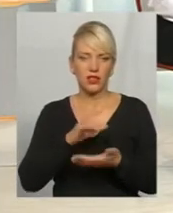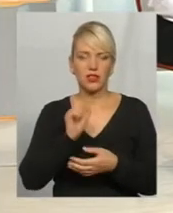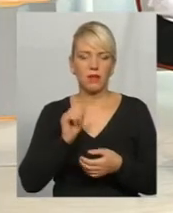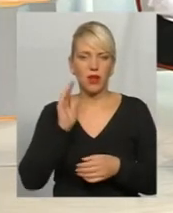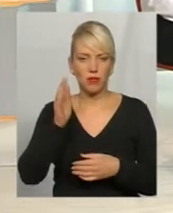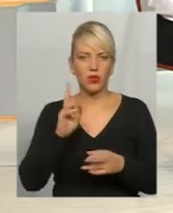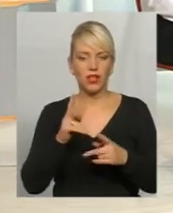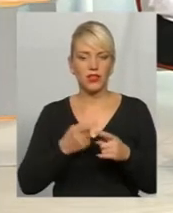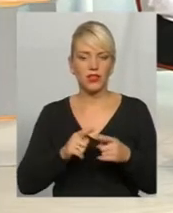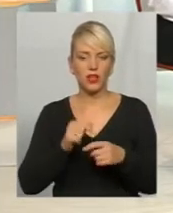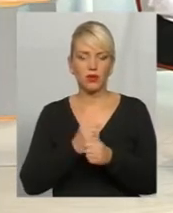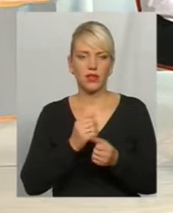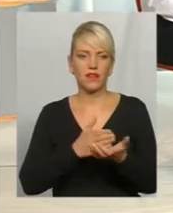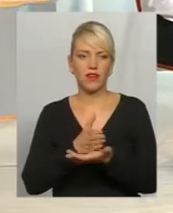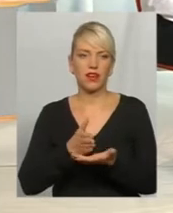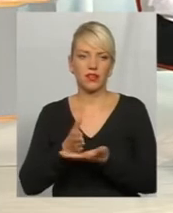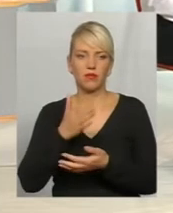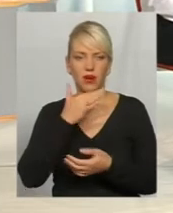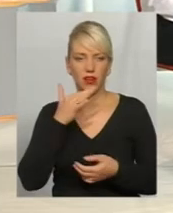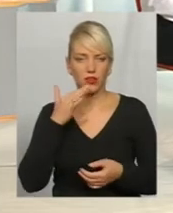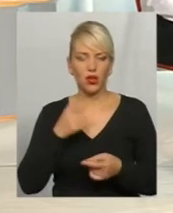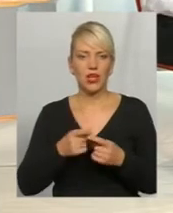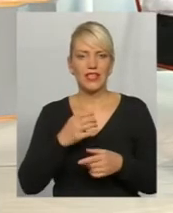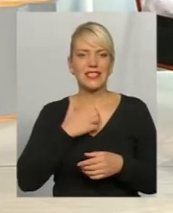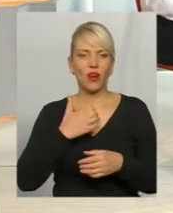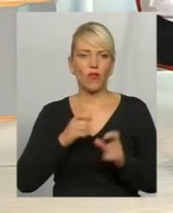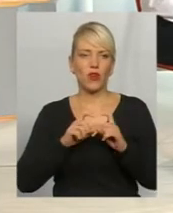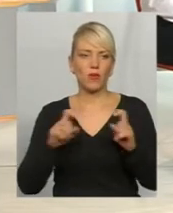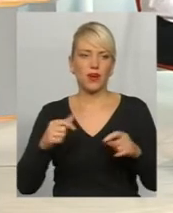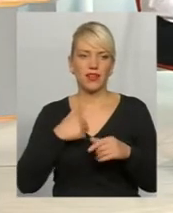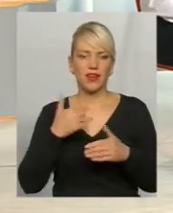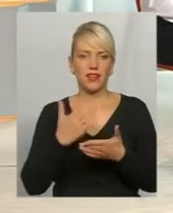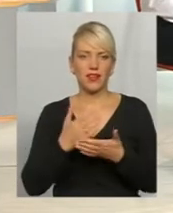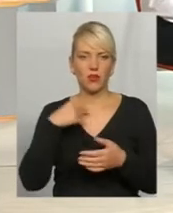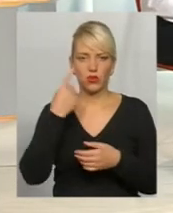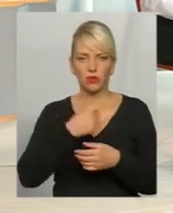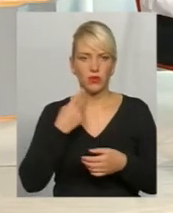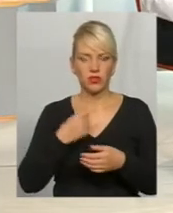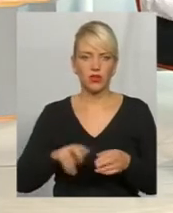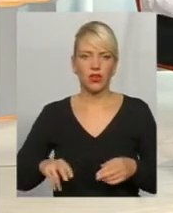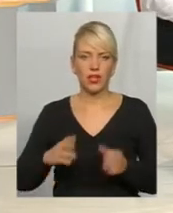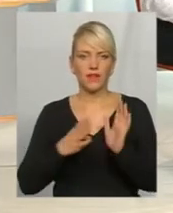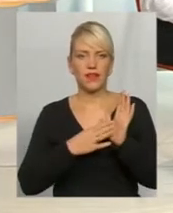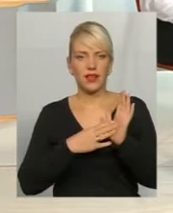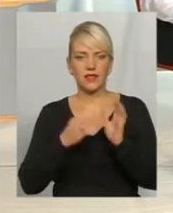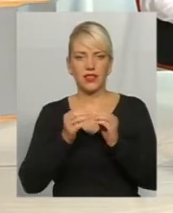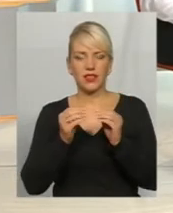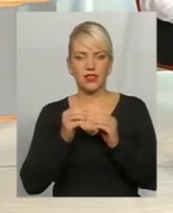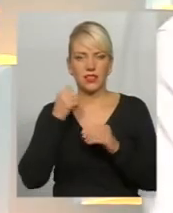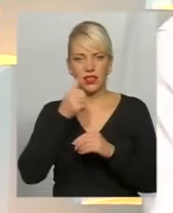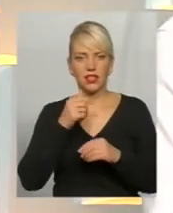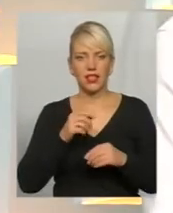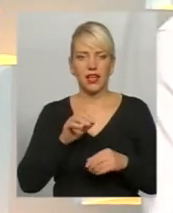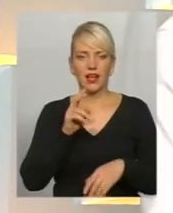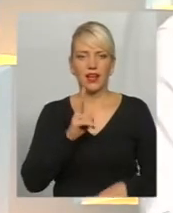це ми будемо робити? Варіантів багато. Одні з них – страхові компанії. Особисто я є 9-й рік, 10-й рік клієнтом